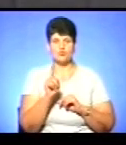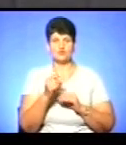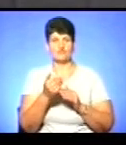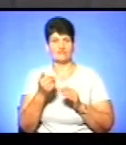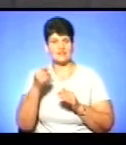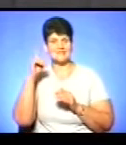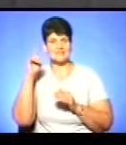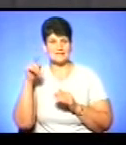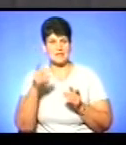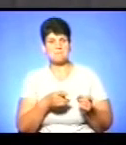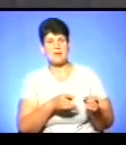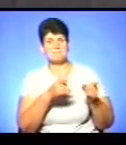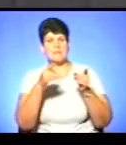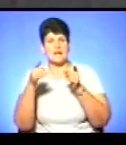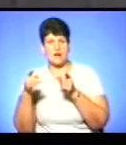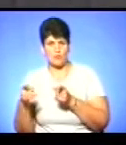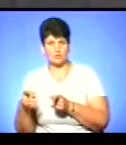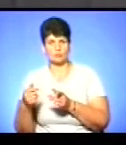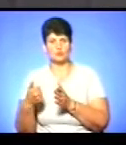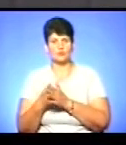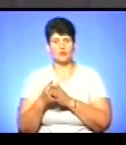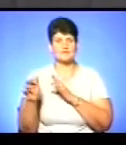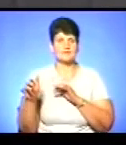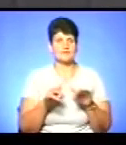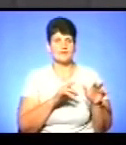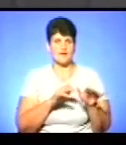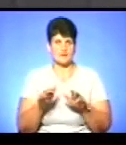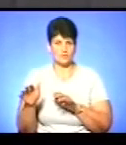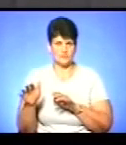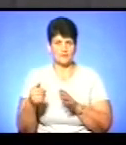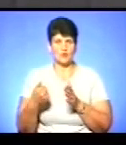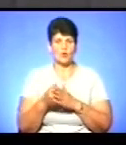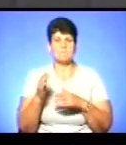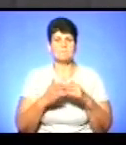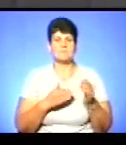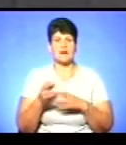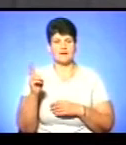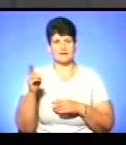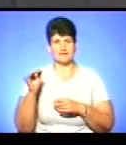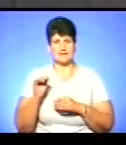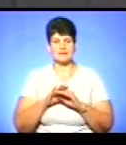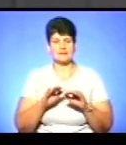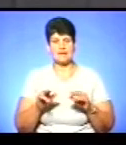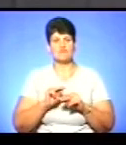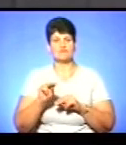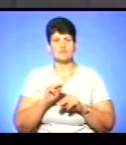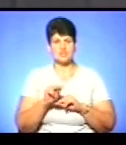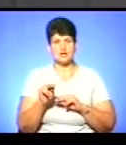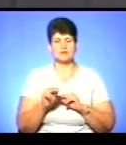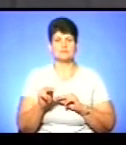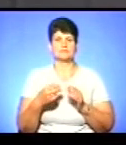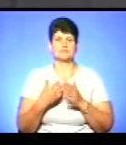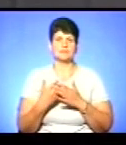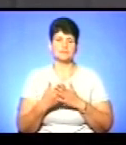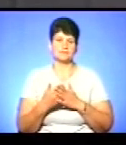ми переходимо до того, до діяльності. Тобто, до практики дітей вчать певне, наприклад,